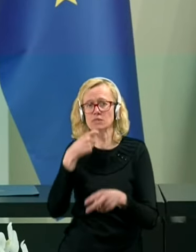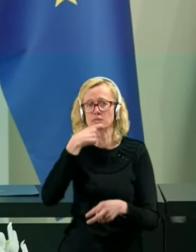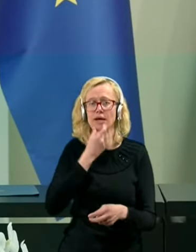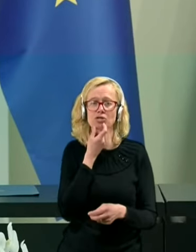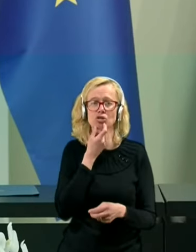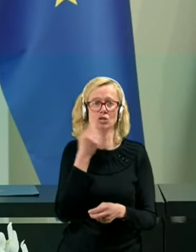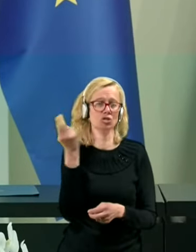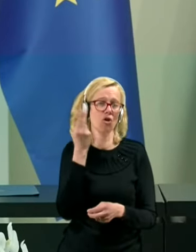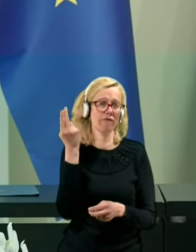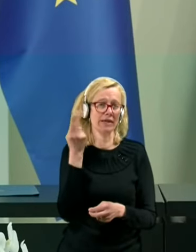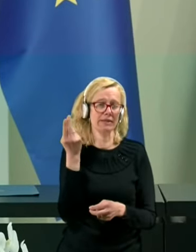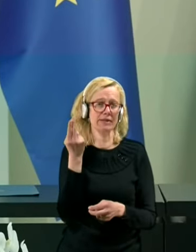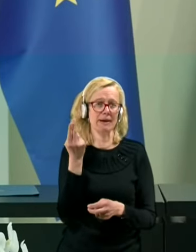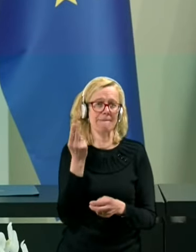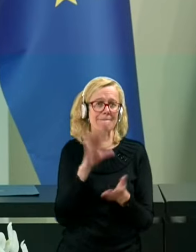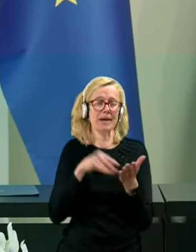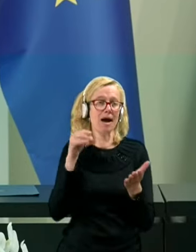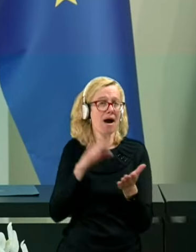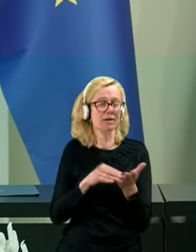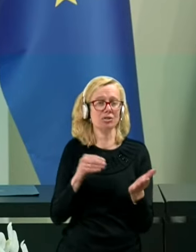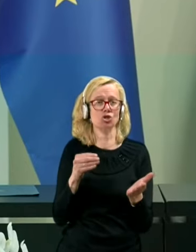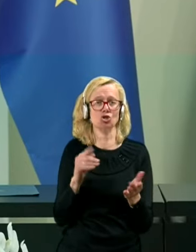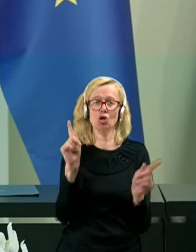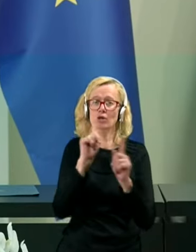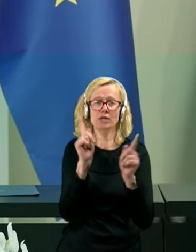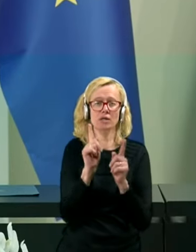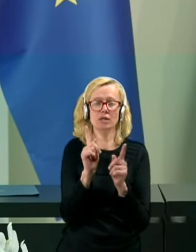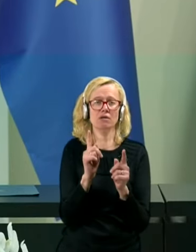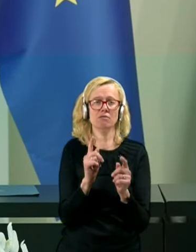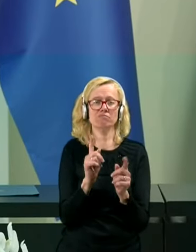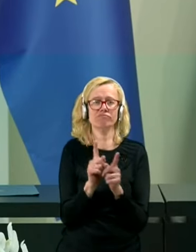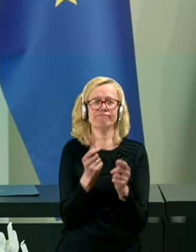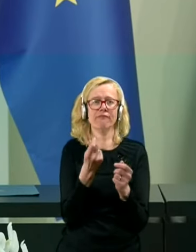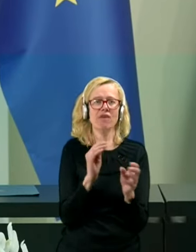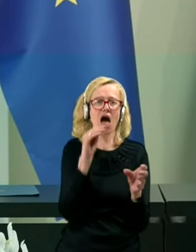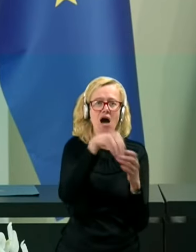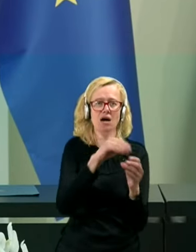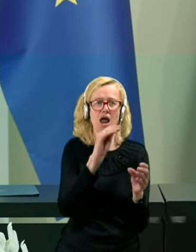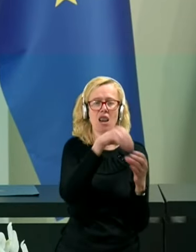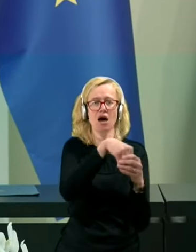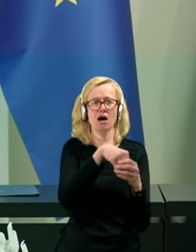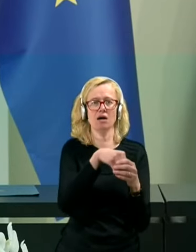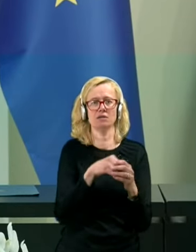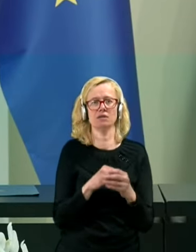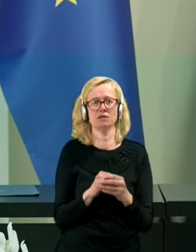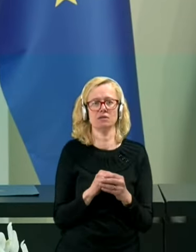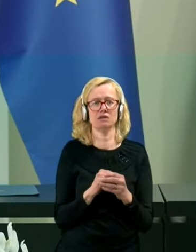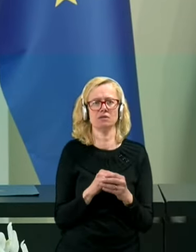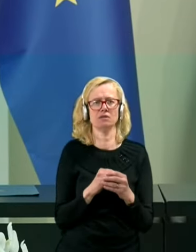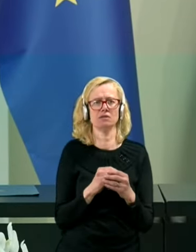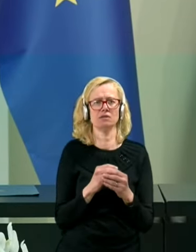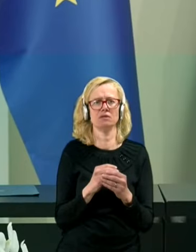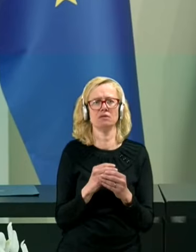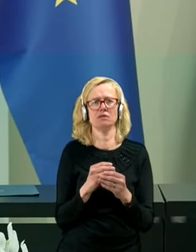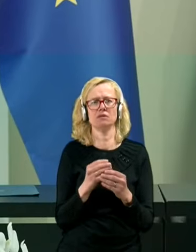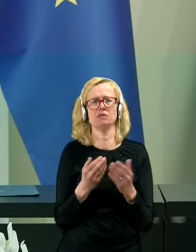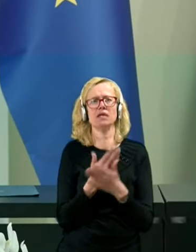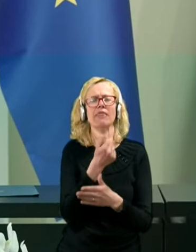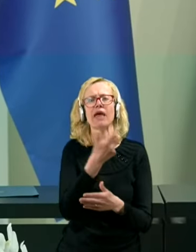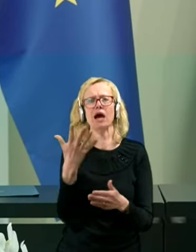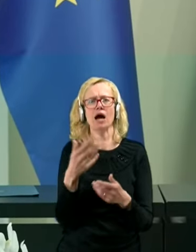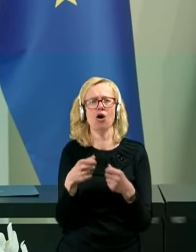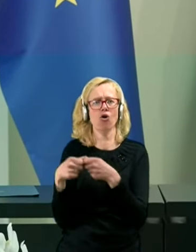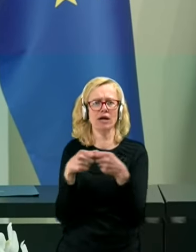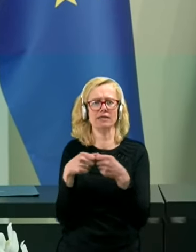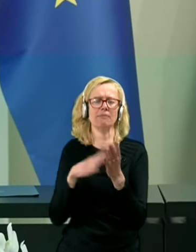Slovenija je praktično ni vlagala, za neke nevladnih organizacij, nametelkovi je bilo